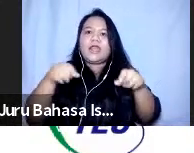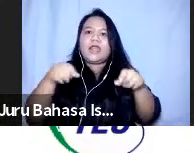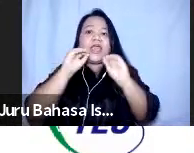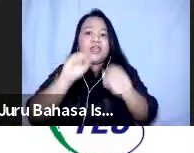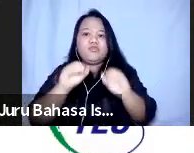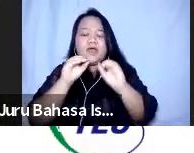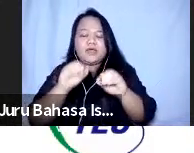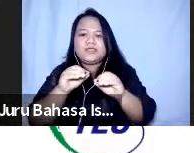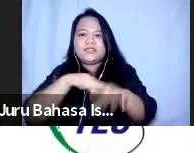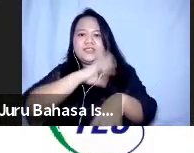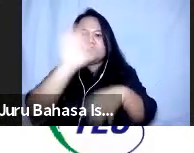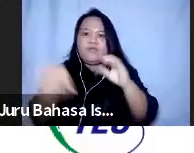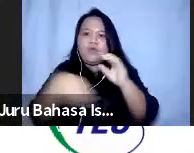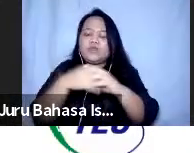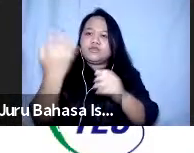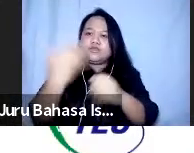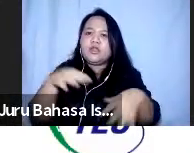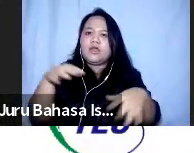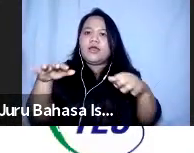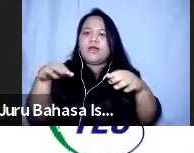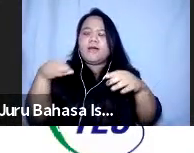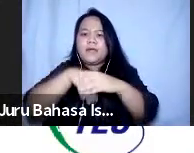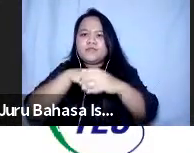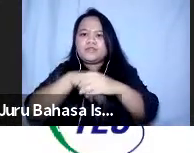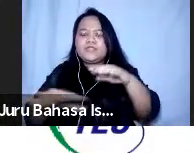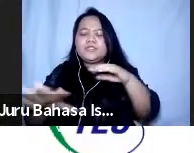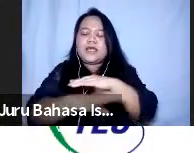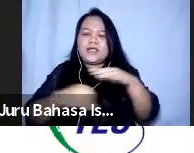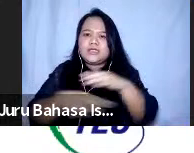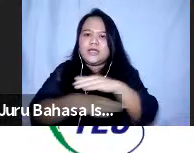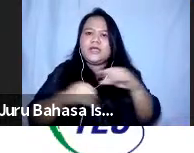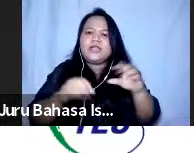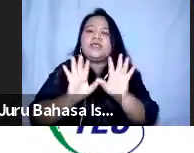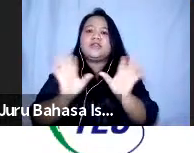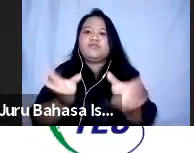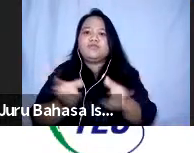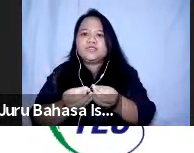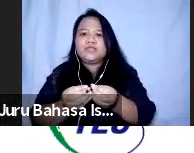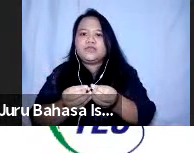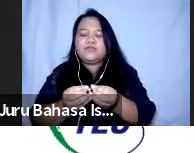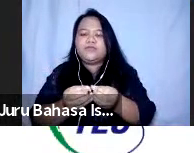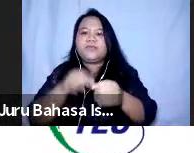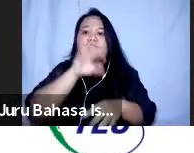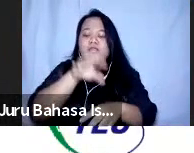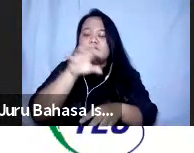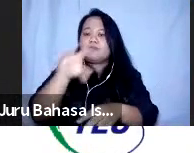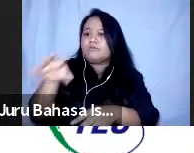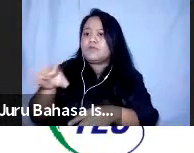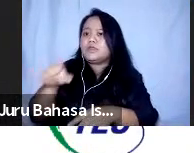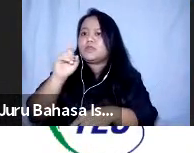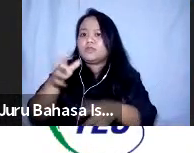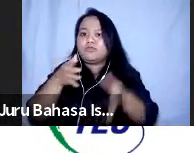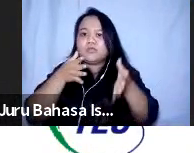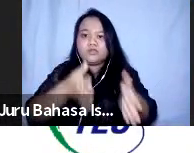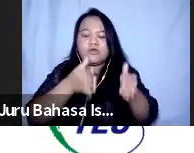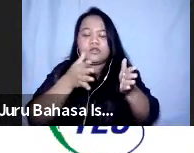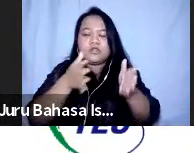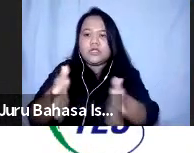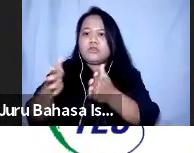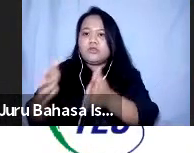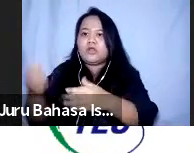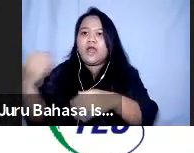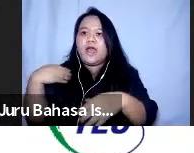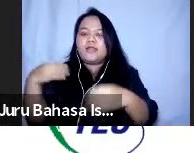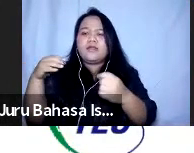sudah memasukkan standar-standar inklusi dan di setiap bab tersebut di setiap sektor tersebut ada seperangkat